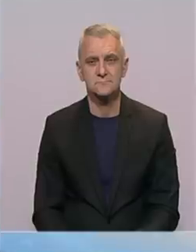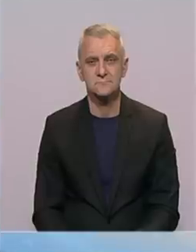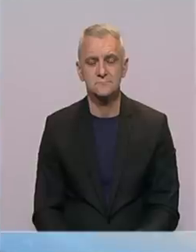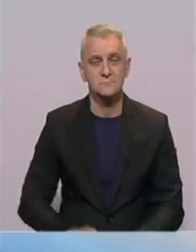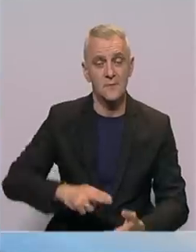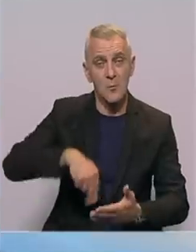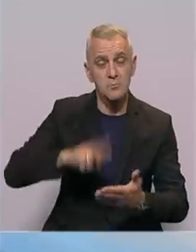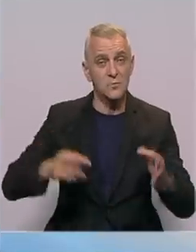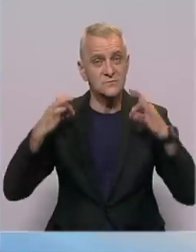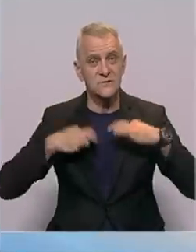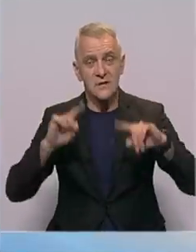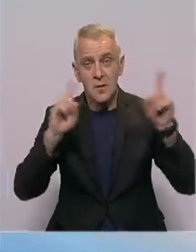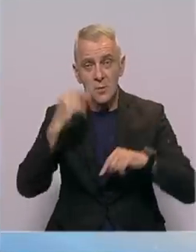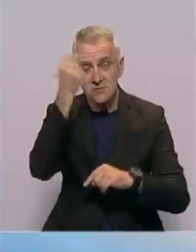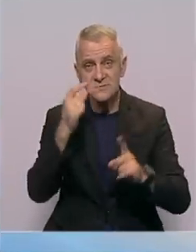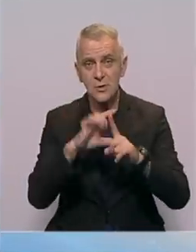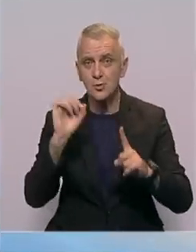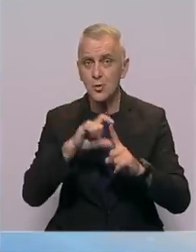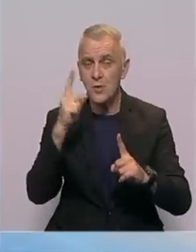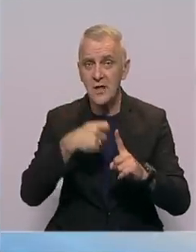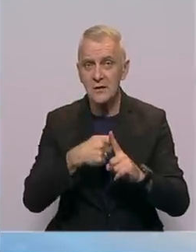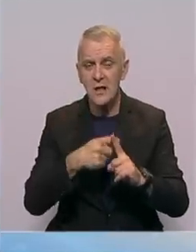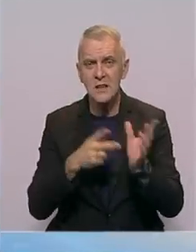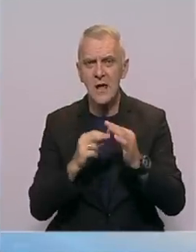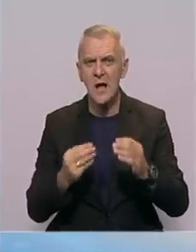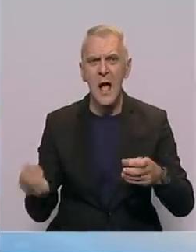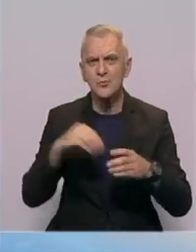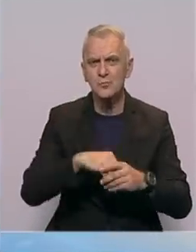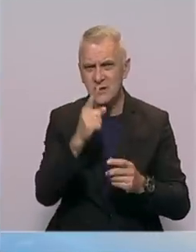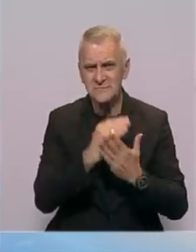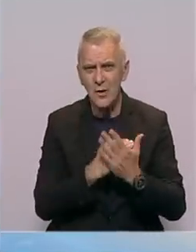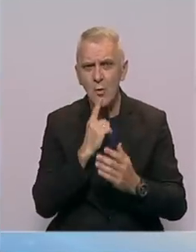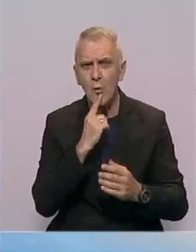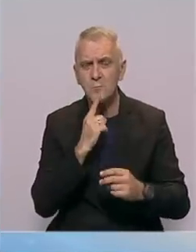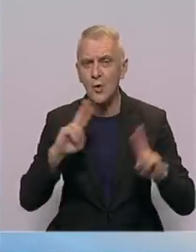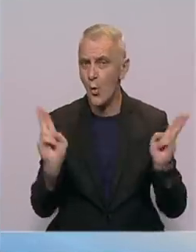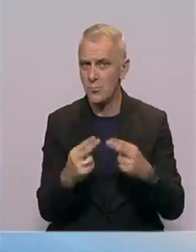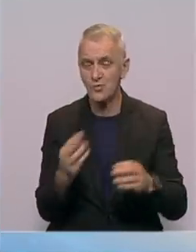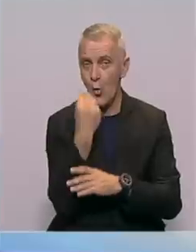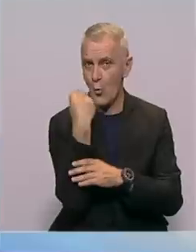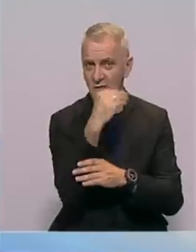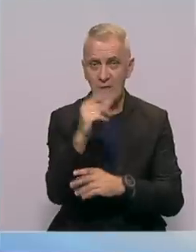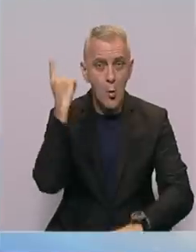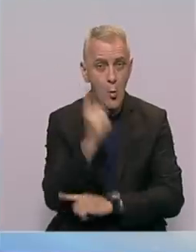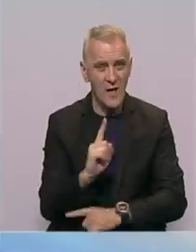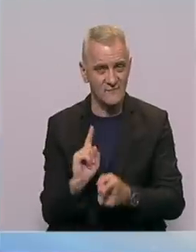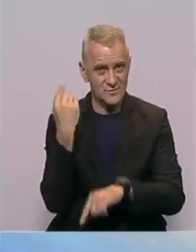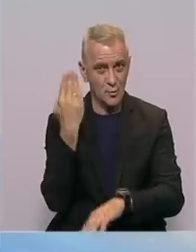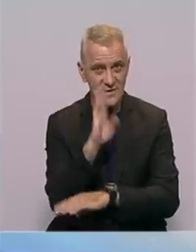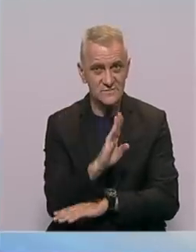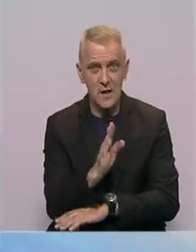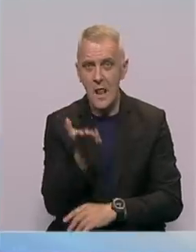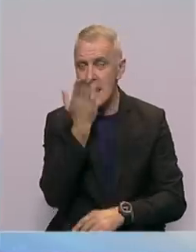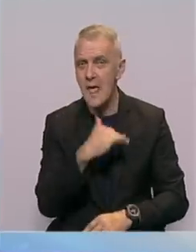Potpis predsjednika Republike Srpske Milorada Dodika na Aman Mane, kojima se onemogućava objavljivanja odluka visokog